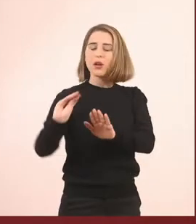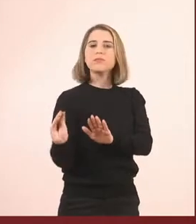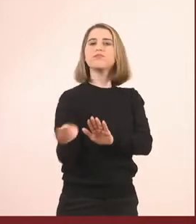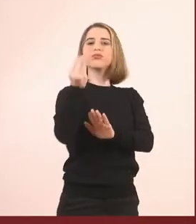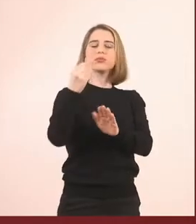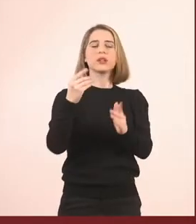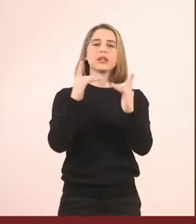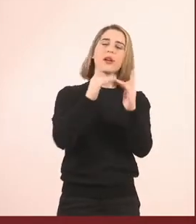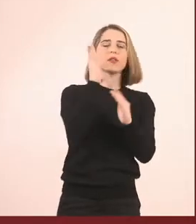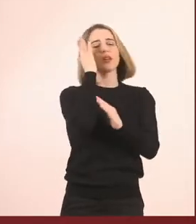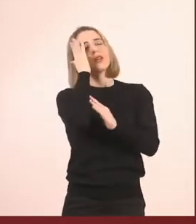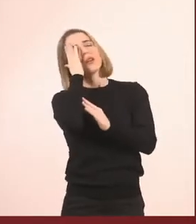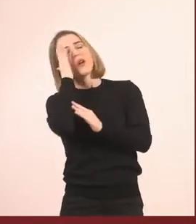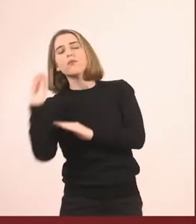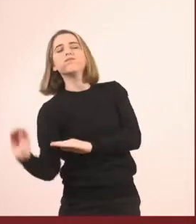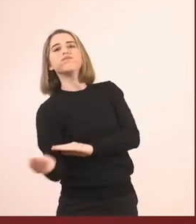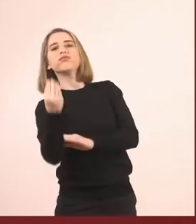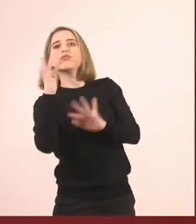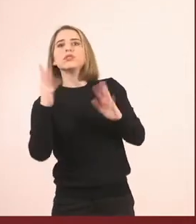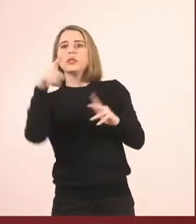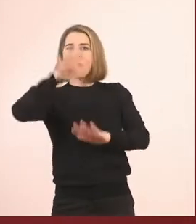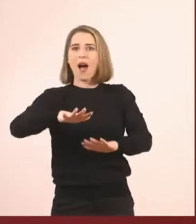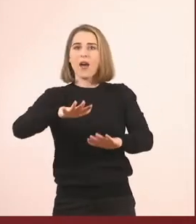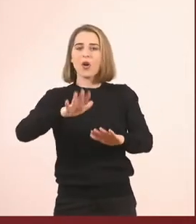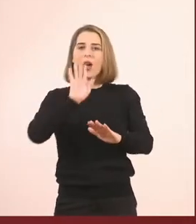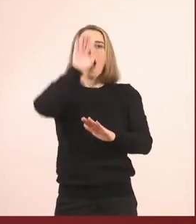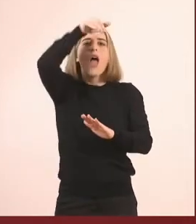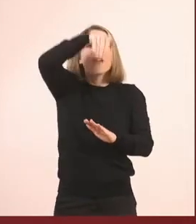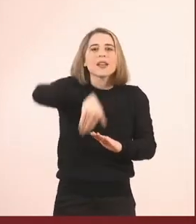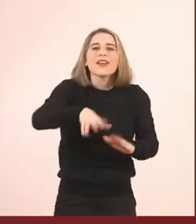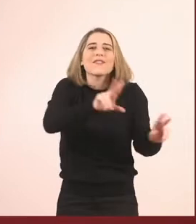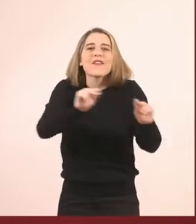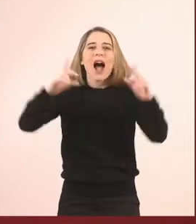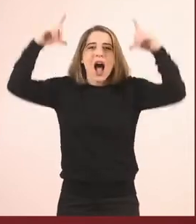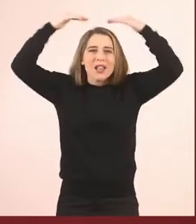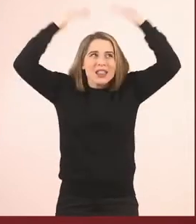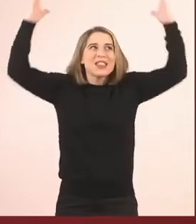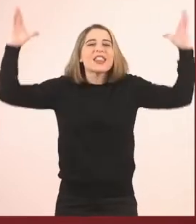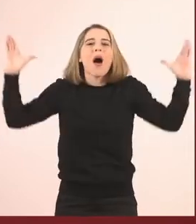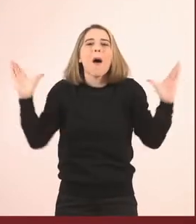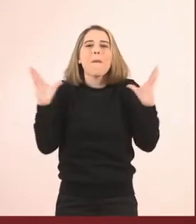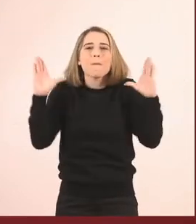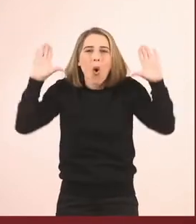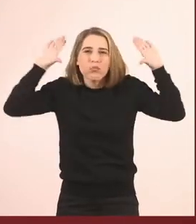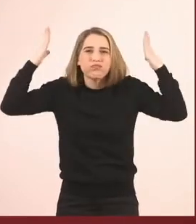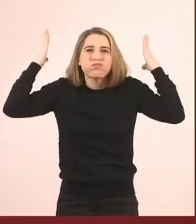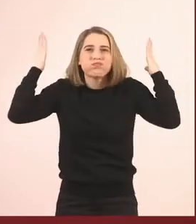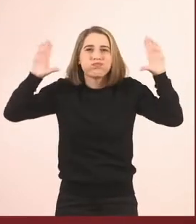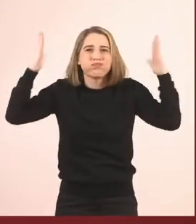κοιμηθεί και στο παρόν του εφανίζεται ένα ελεφαντάκι, που είναι σαν τον Τάμπο το ελεφαντάκι. Λοιπόν, αυτό λοιπόν το ελεφαντάκι